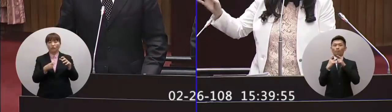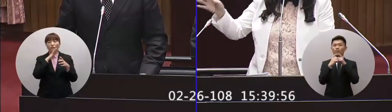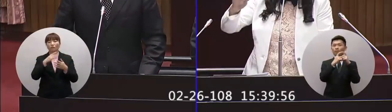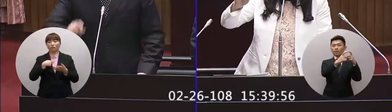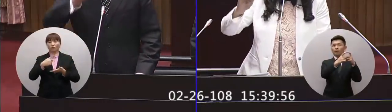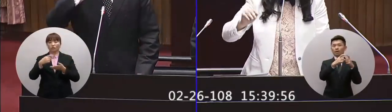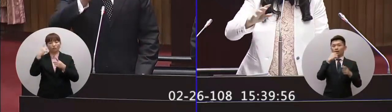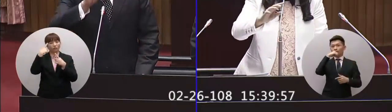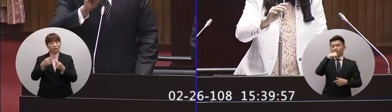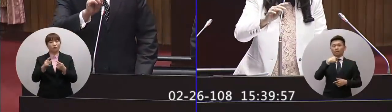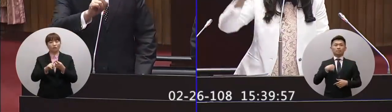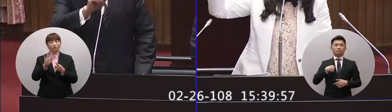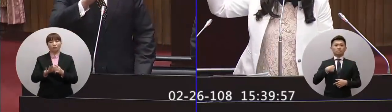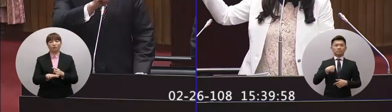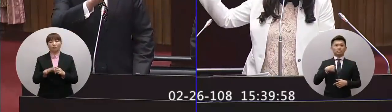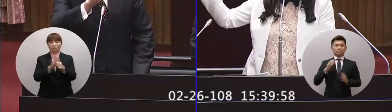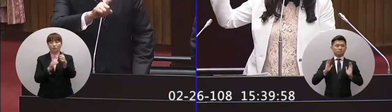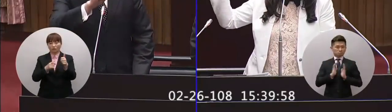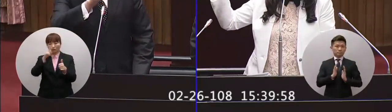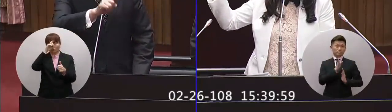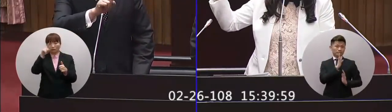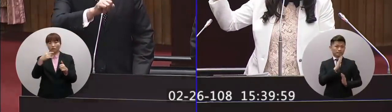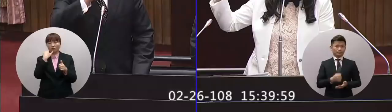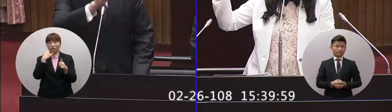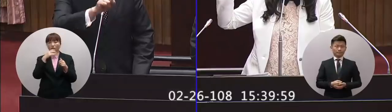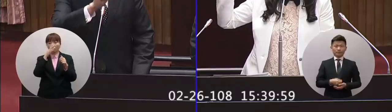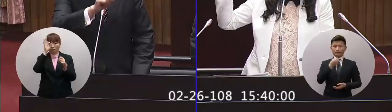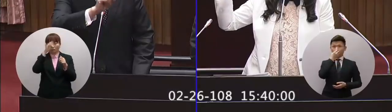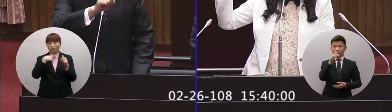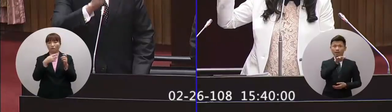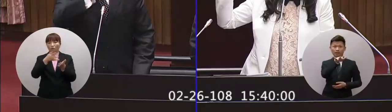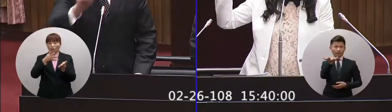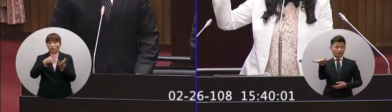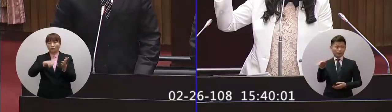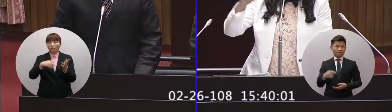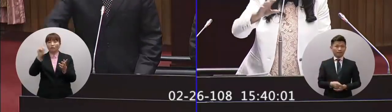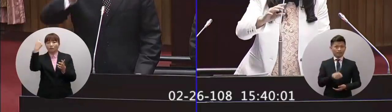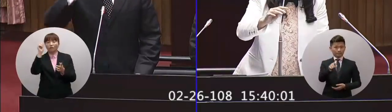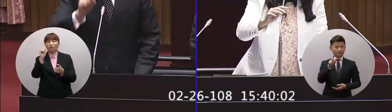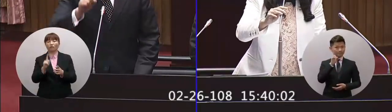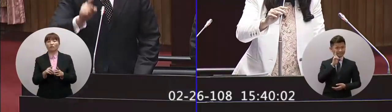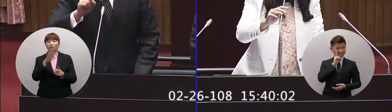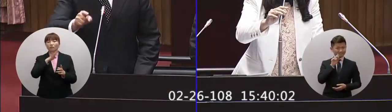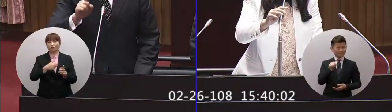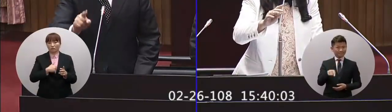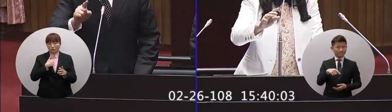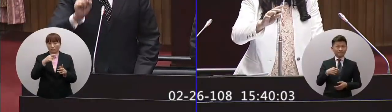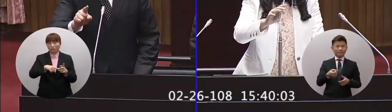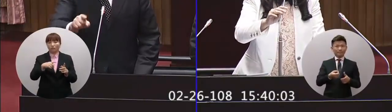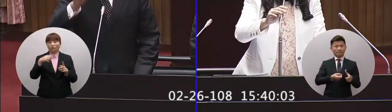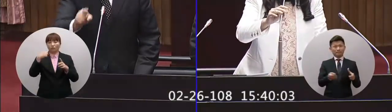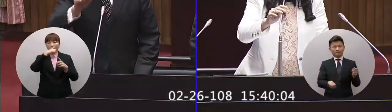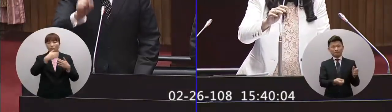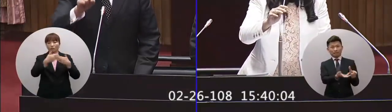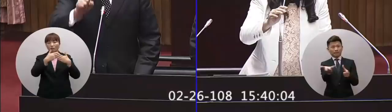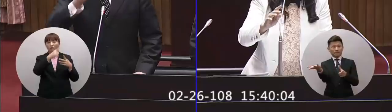受到支持的那委員希望你能夠去看一看我講這些話的背景是怎樣為這些話傳出去是在國台辦